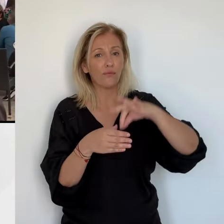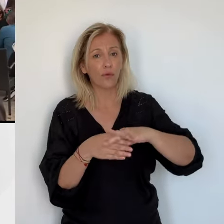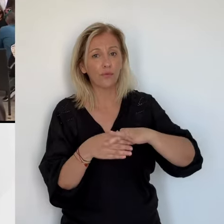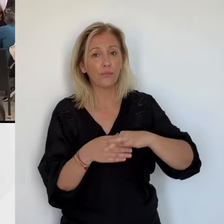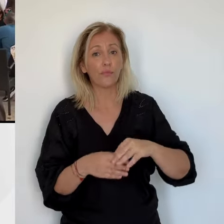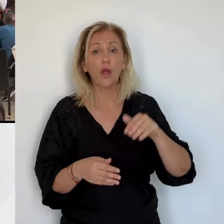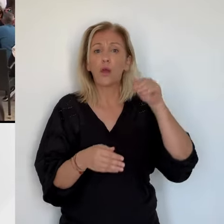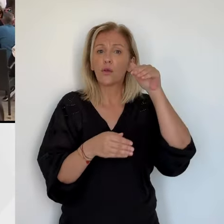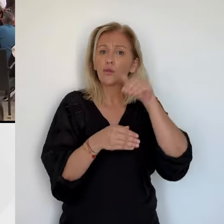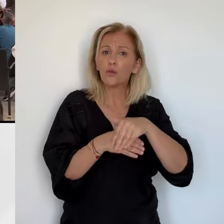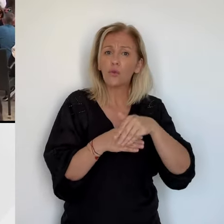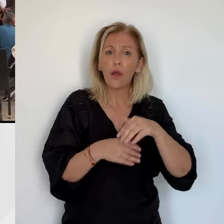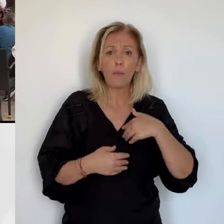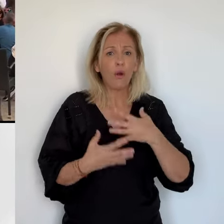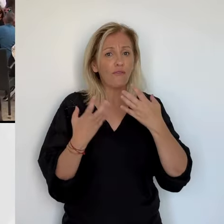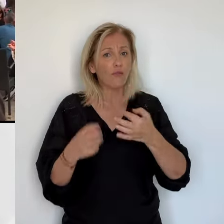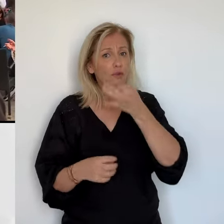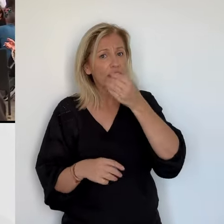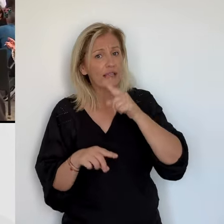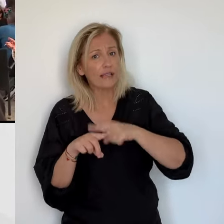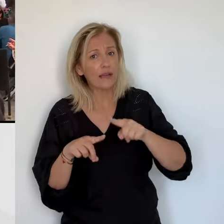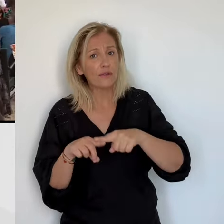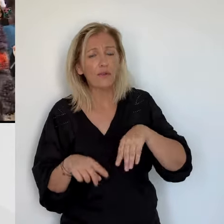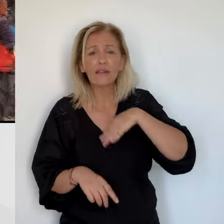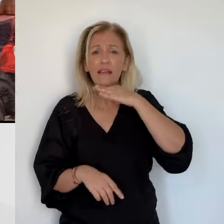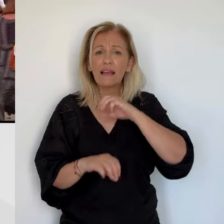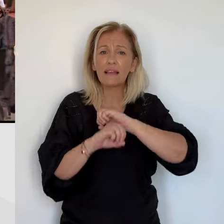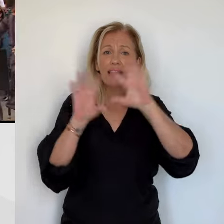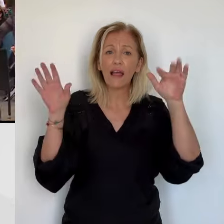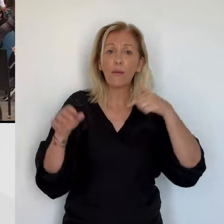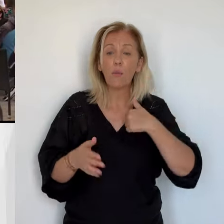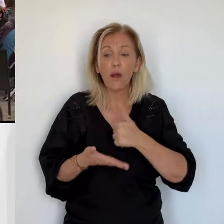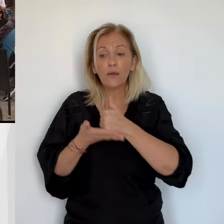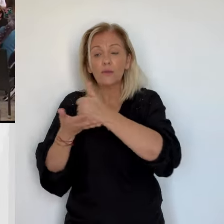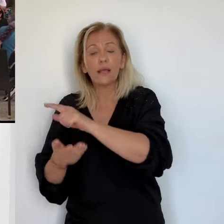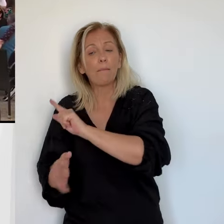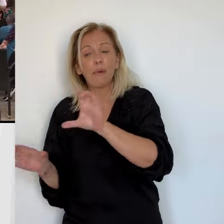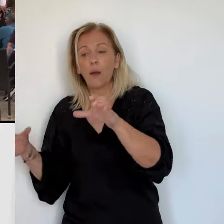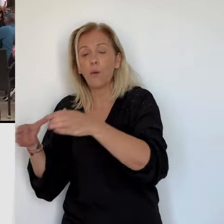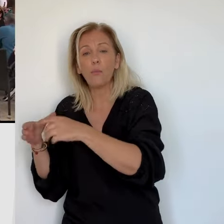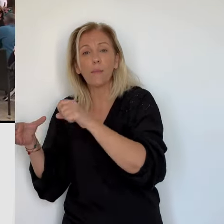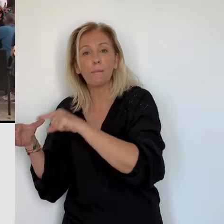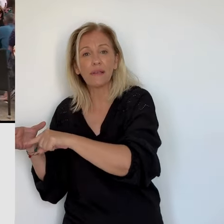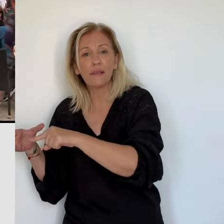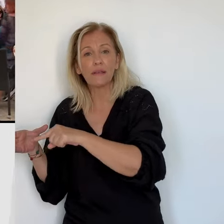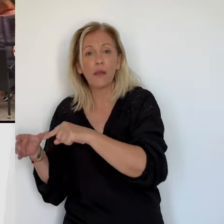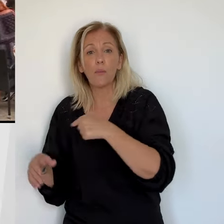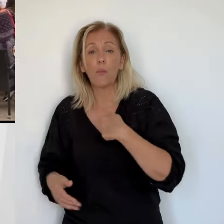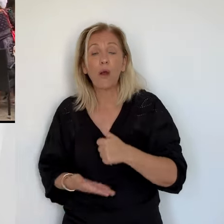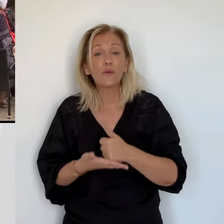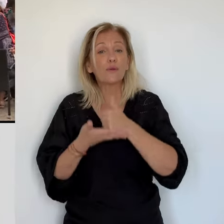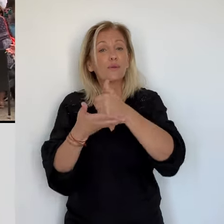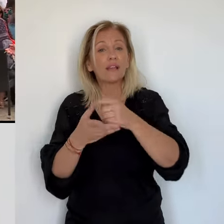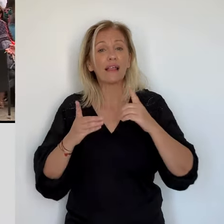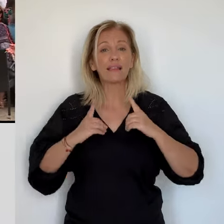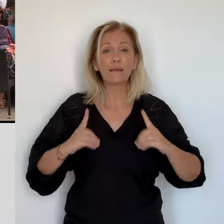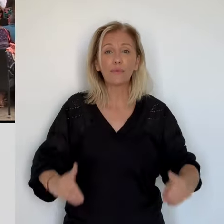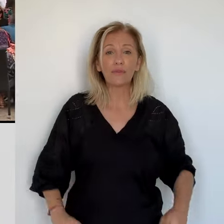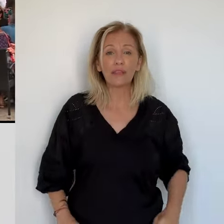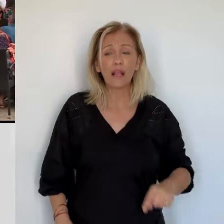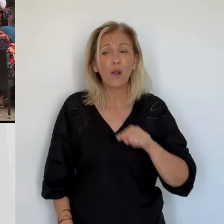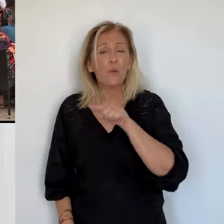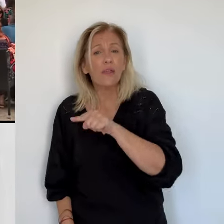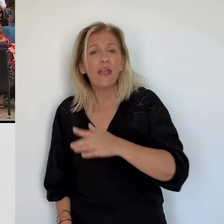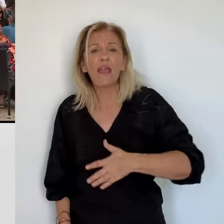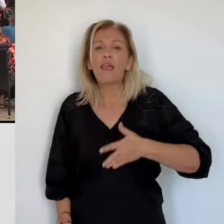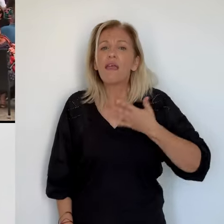enraciné à la Corse. J'ai évidemment des idées qui sont aux antipodes de ce que peut représenter aujourd'hui le Rassemblement national et ce qui est